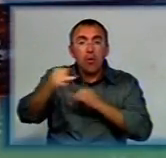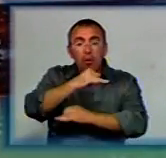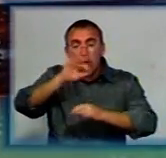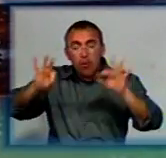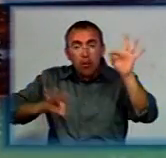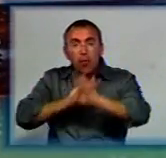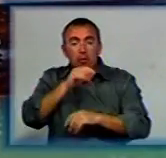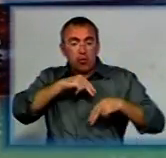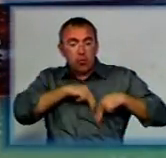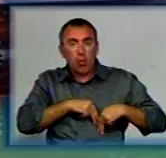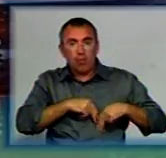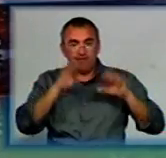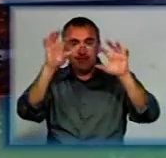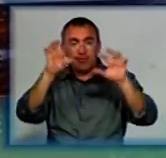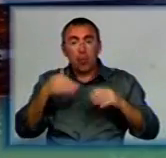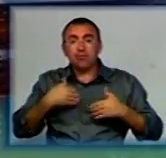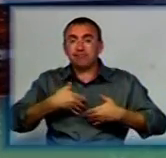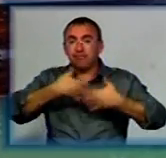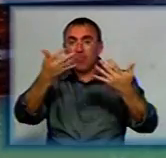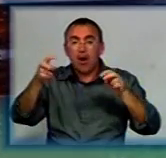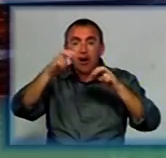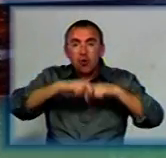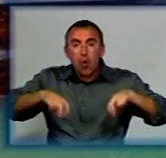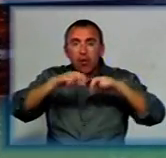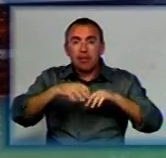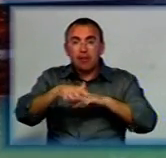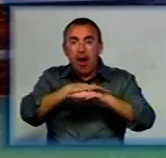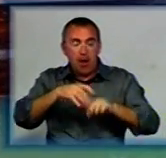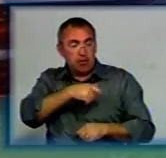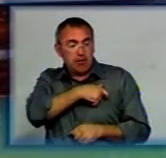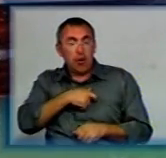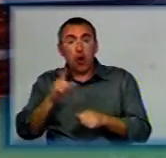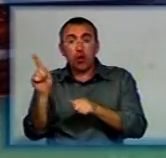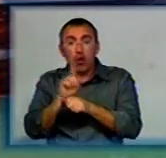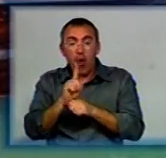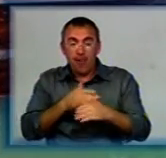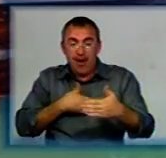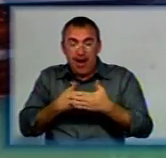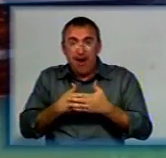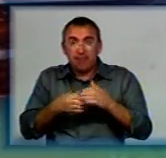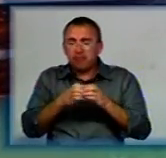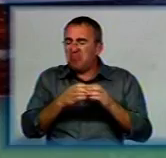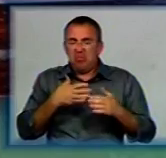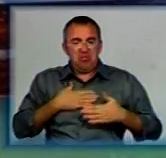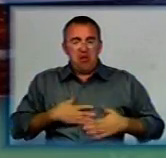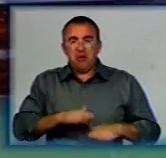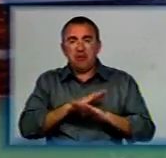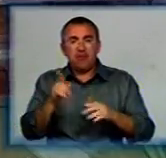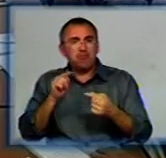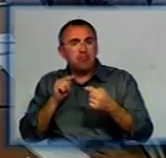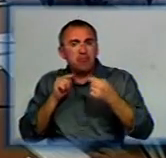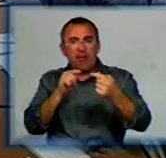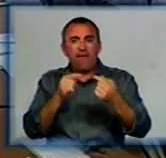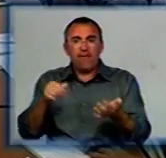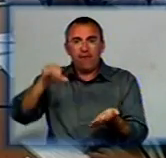нового трудового кодексу, який хочуть винести на розгляд народних депутатів. Його нормами громадські активісти вже не задоволені. Проти його ухвалення